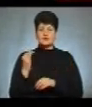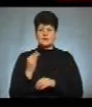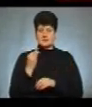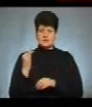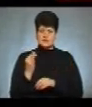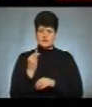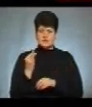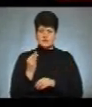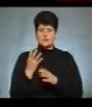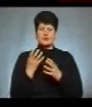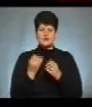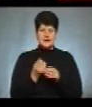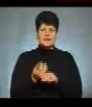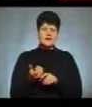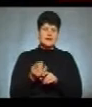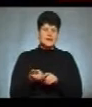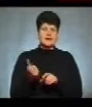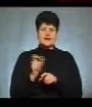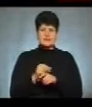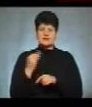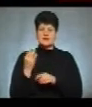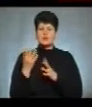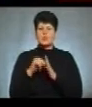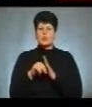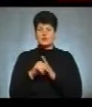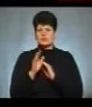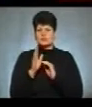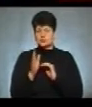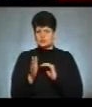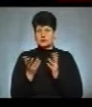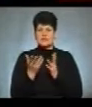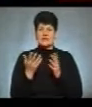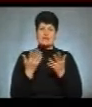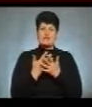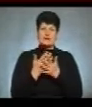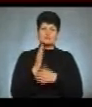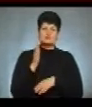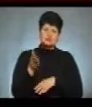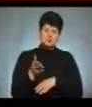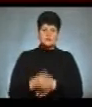це ще цікавіше, яку роль дадуть, ну і який фільм буде.